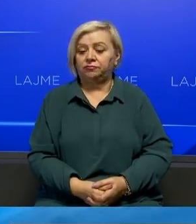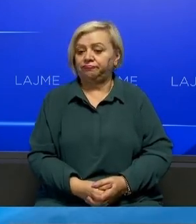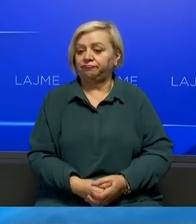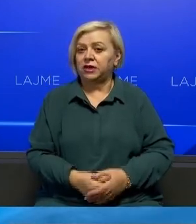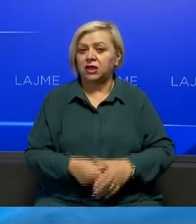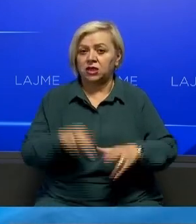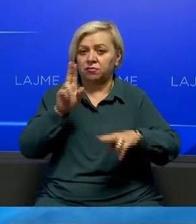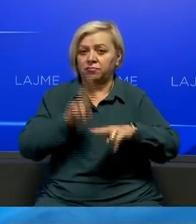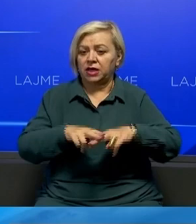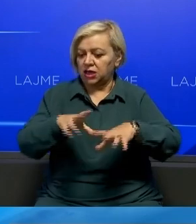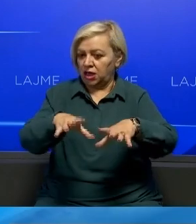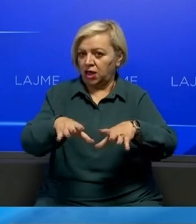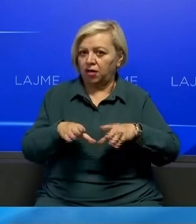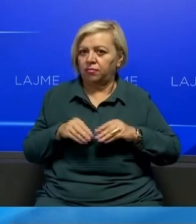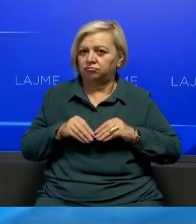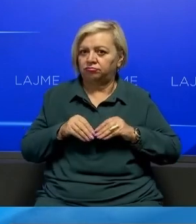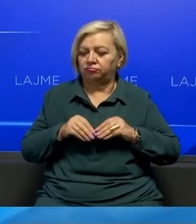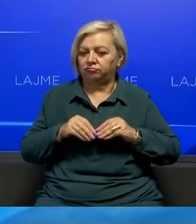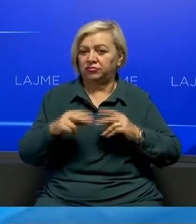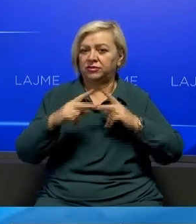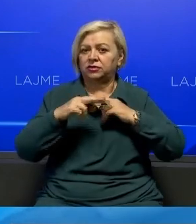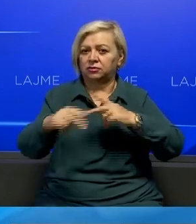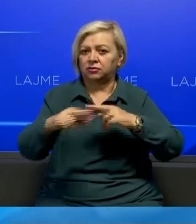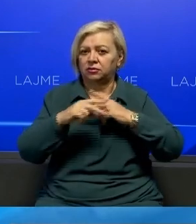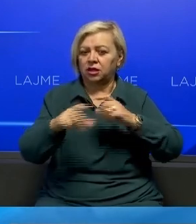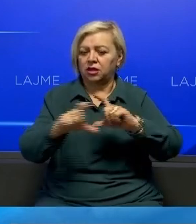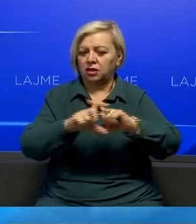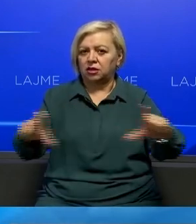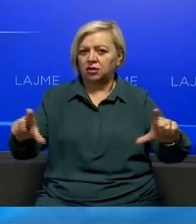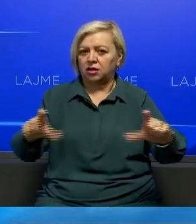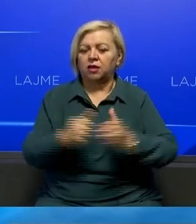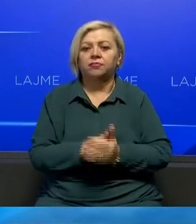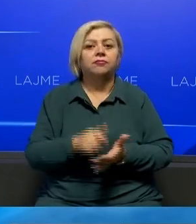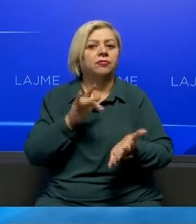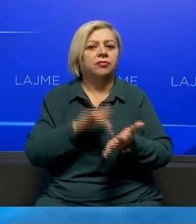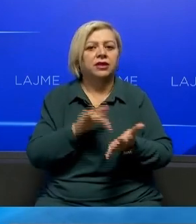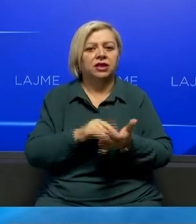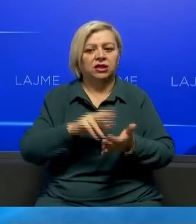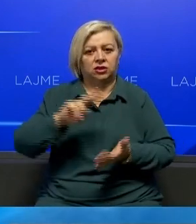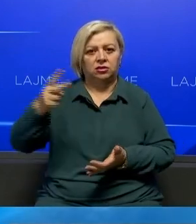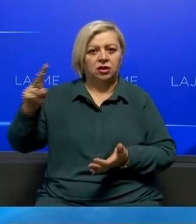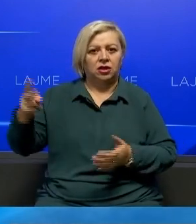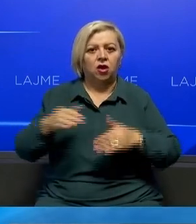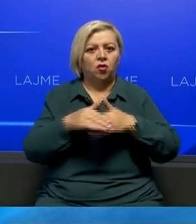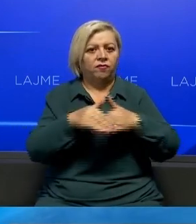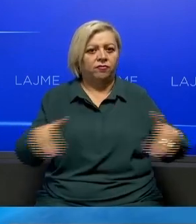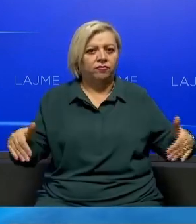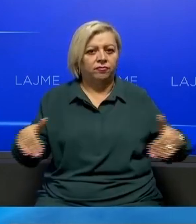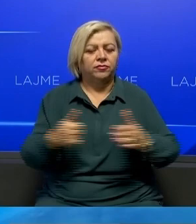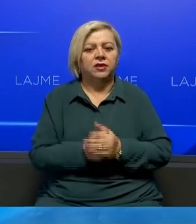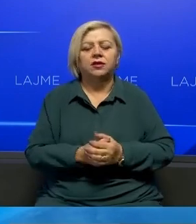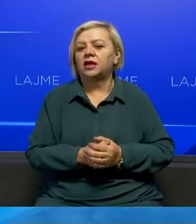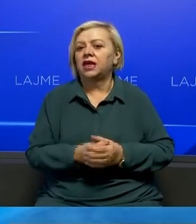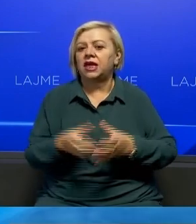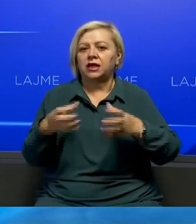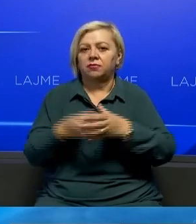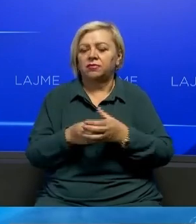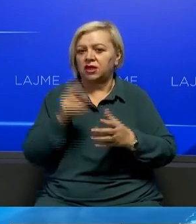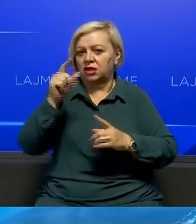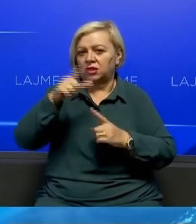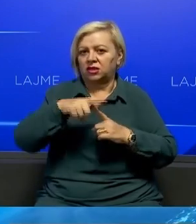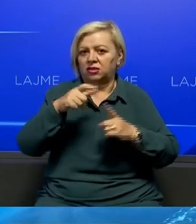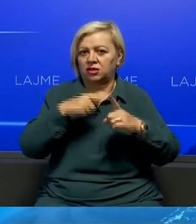Zbatimi i reciprocitetit për targat për zbatot dhe në pikat të tjera kufitare, ekipi rrët e kasi shtetit dhe